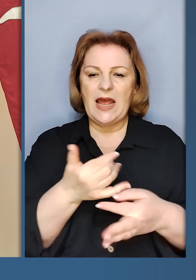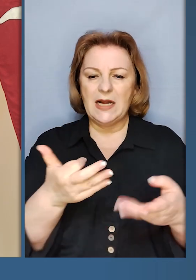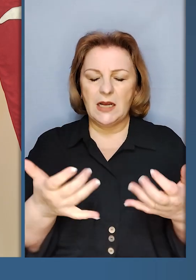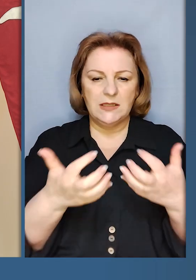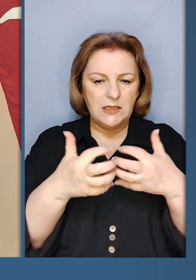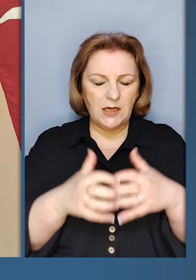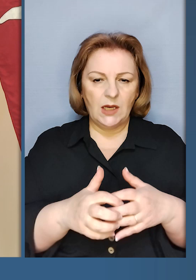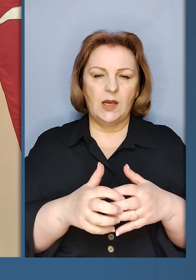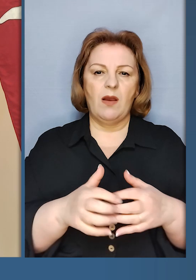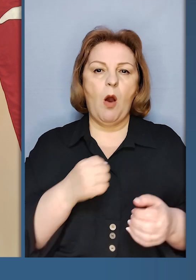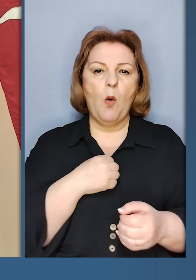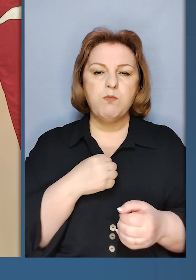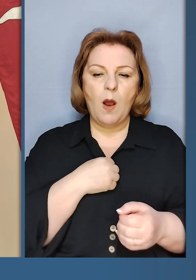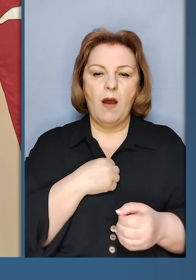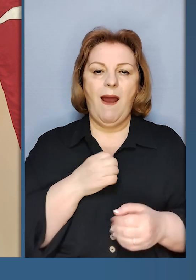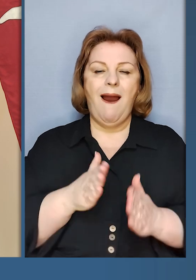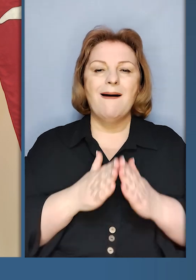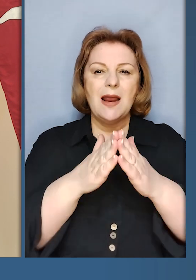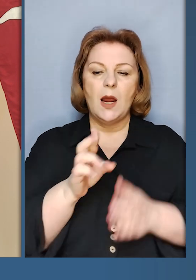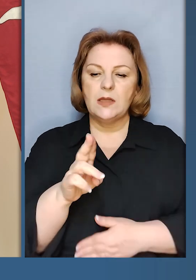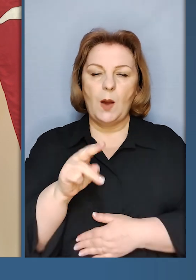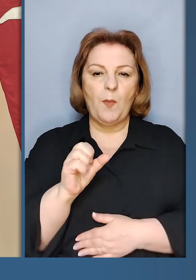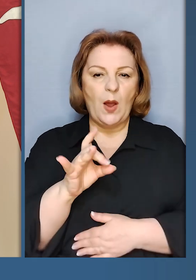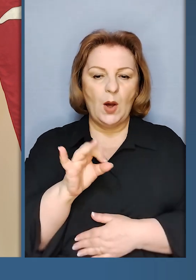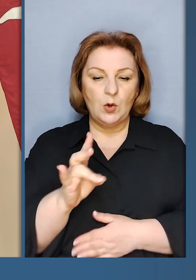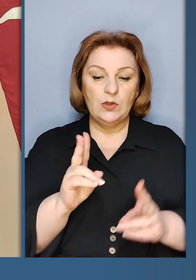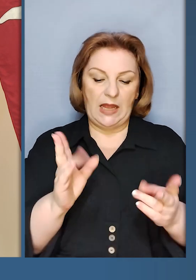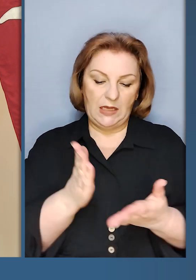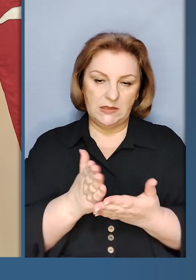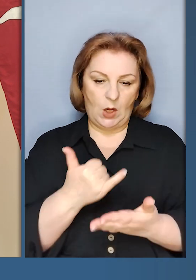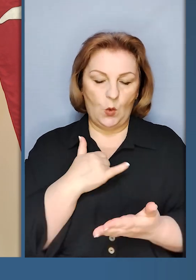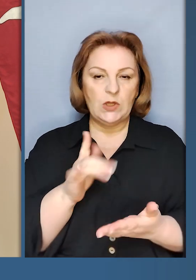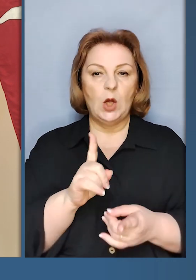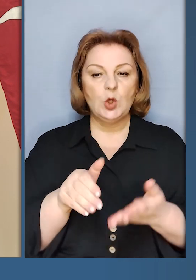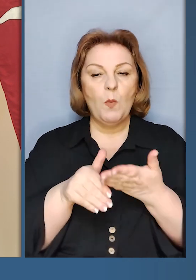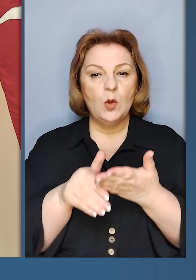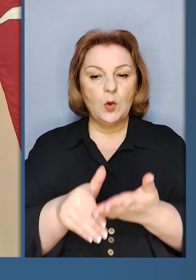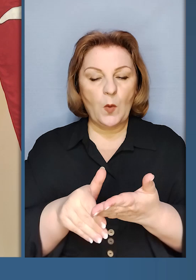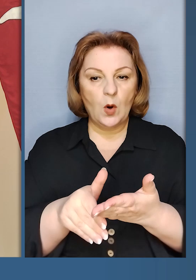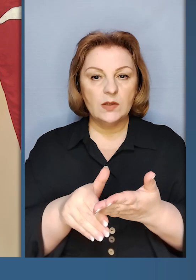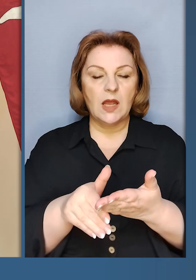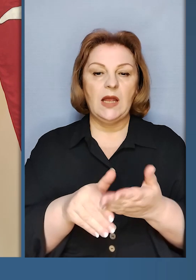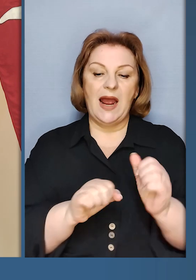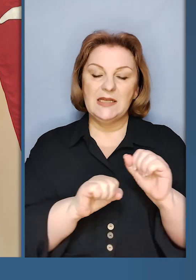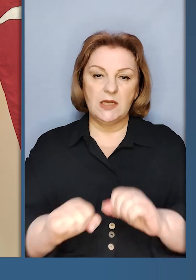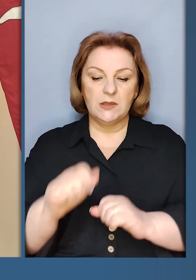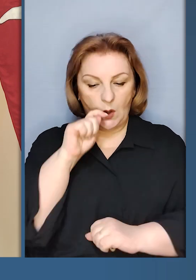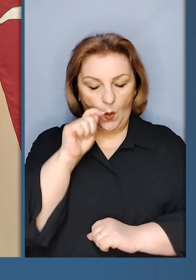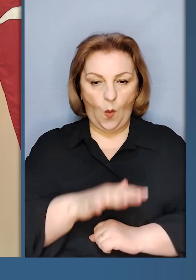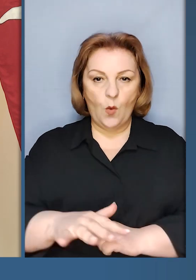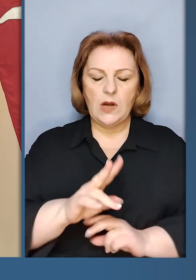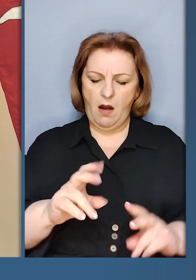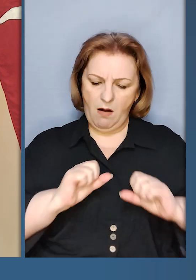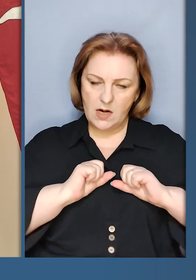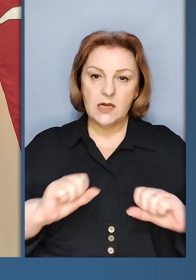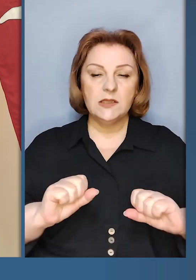ракети Перун і інші, які знаходяться в нас, щоб допомогти захистникам України, які